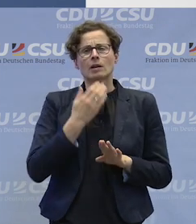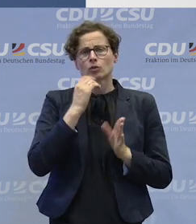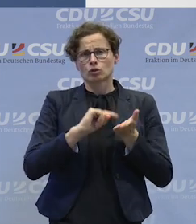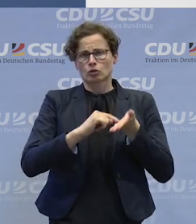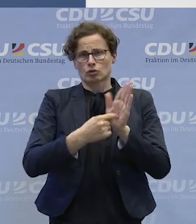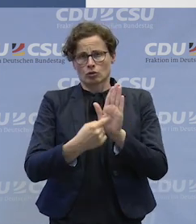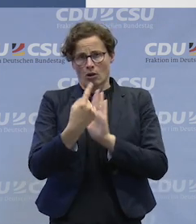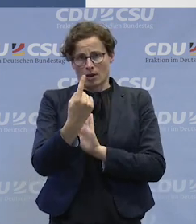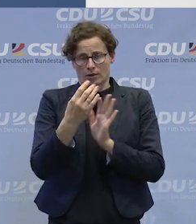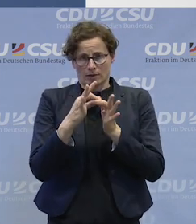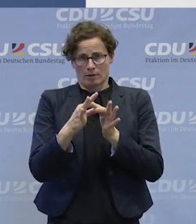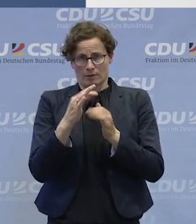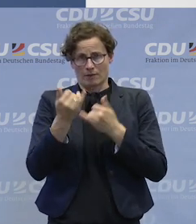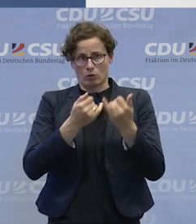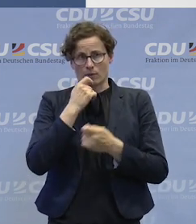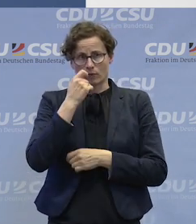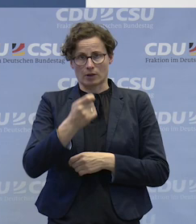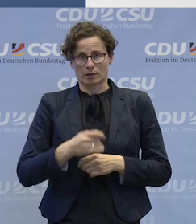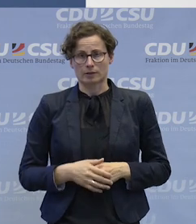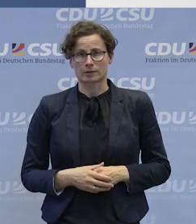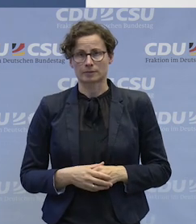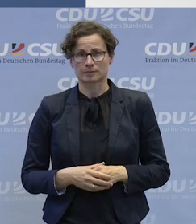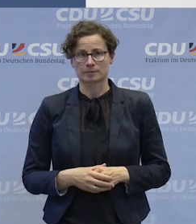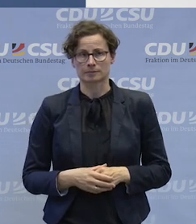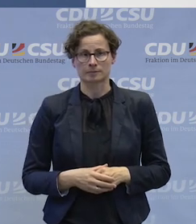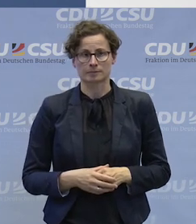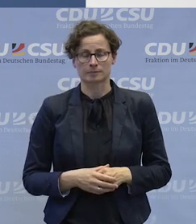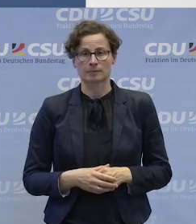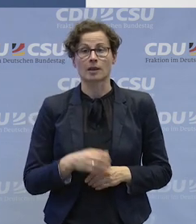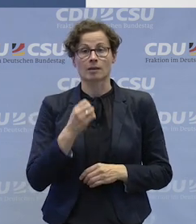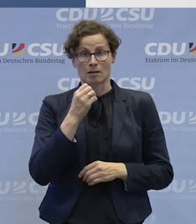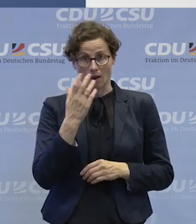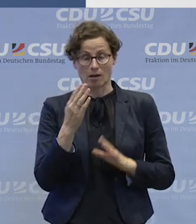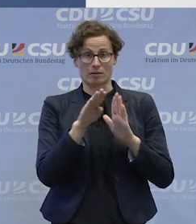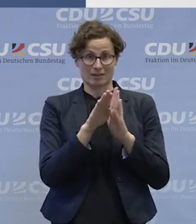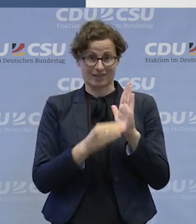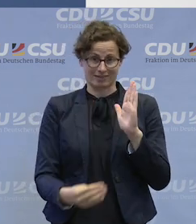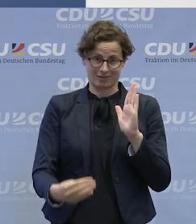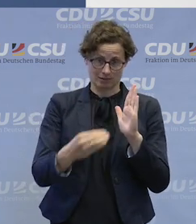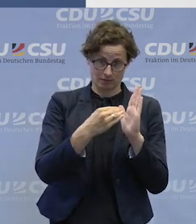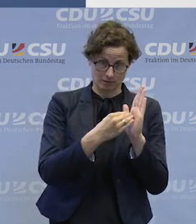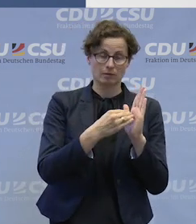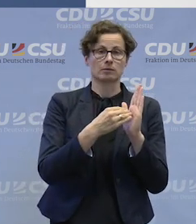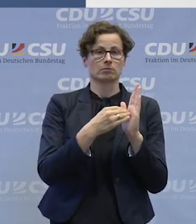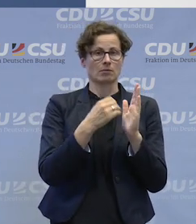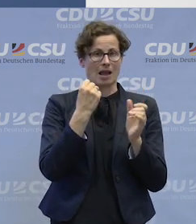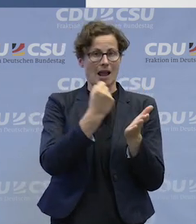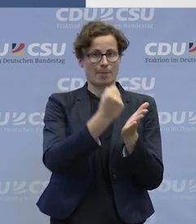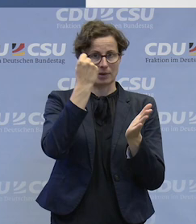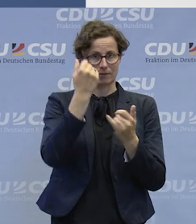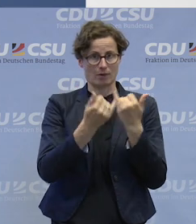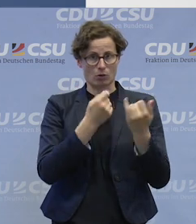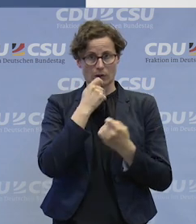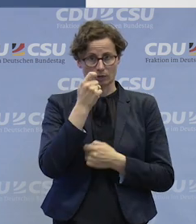Frauenbeauftragten betrifft. Es ist natürlich sehr gut, dass das mit aufgenommen worden ist in das Gesetz. Nur wir hatten